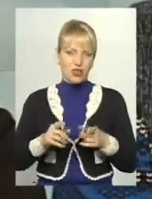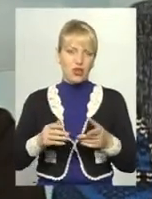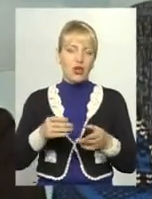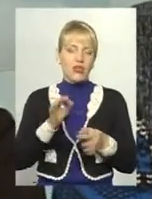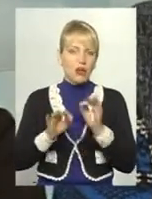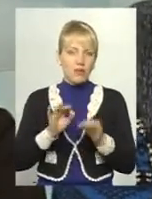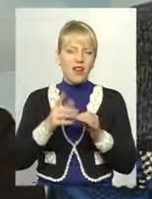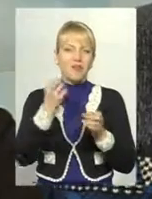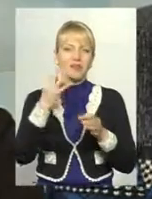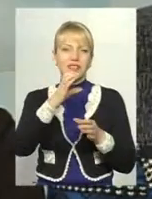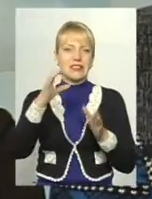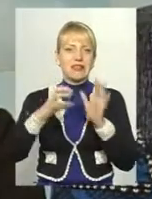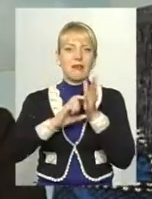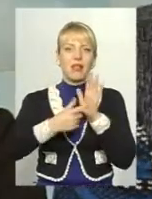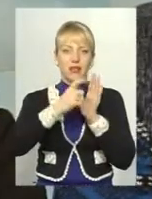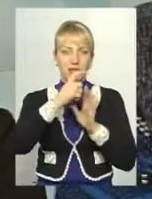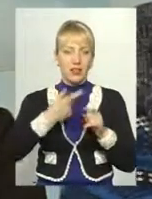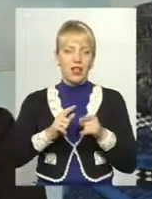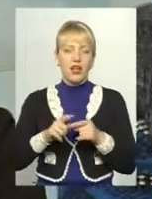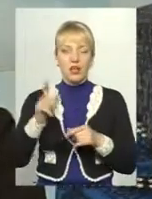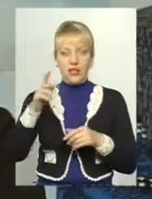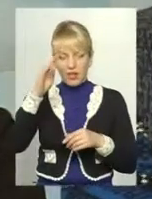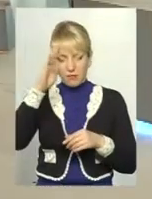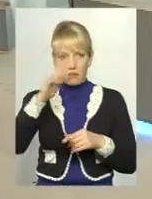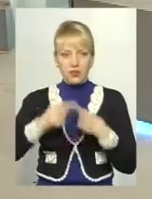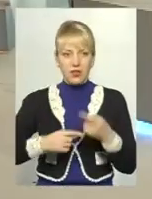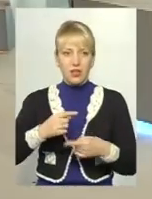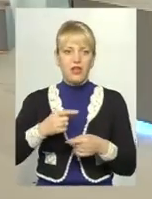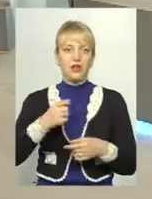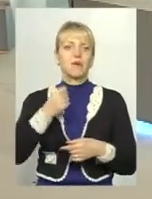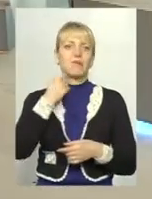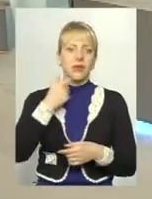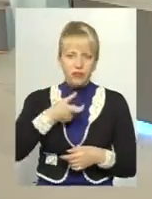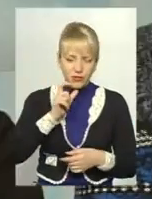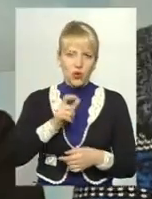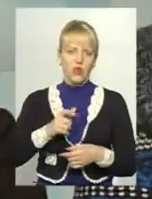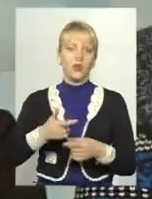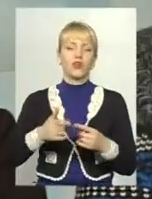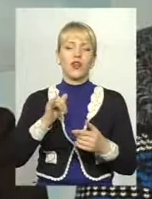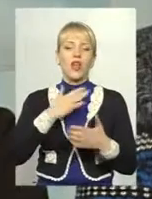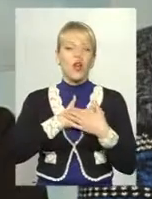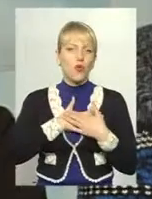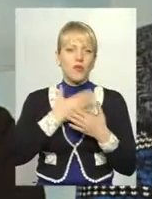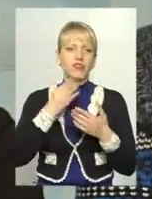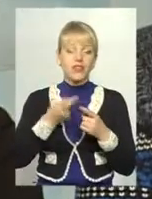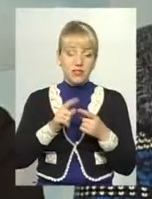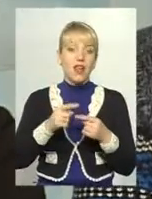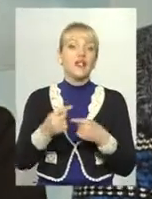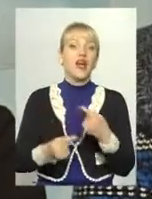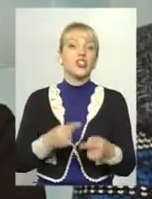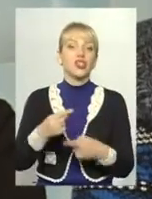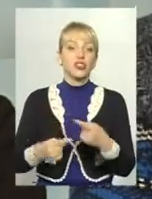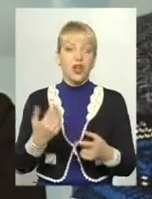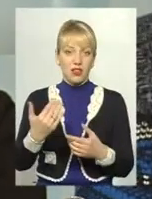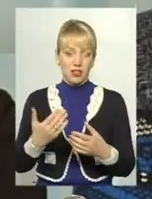приїхав на день, а залишився, ого, наскільки, і страви їв, і горілку Гриців скупив, і любувався, от є нащадки, це, до речі, теж на кого